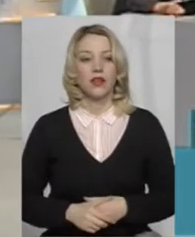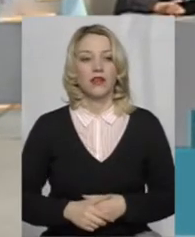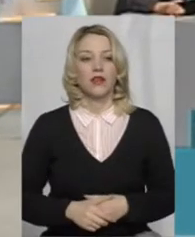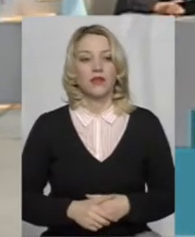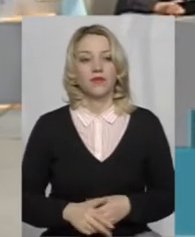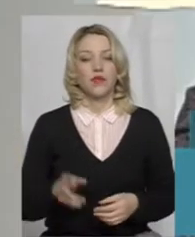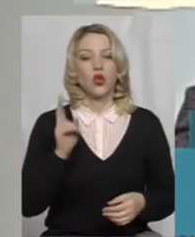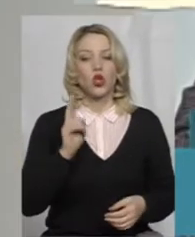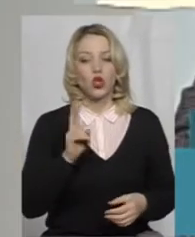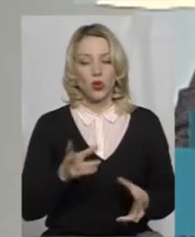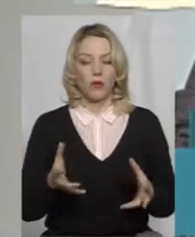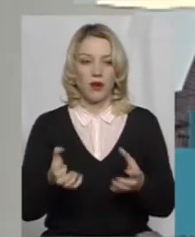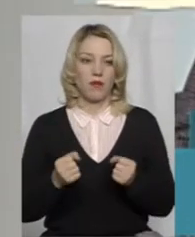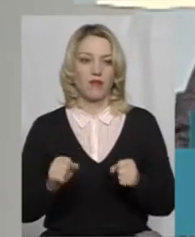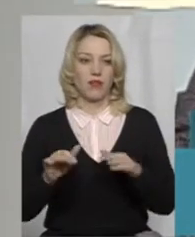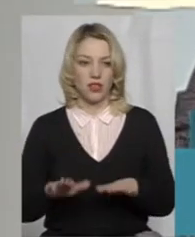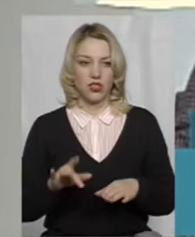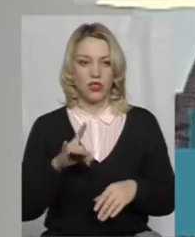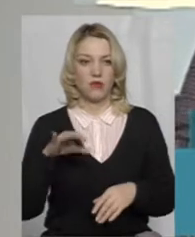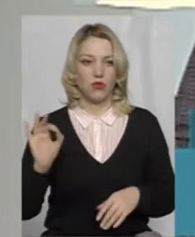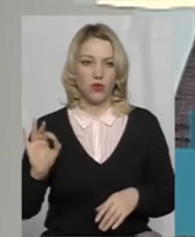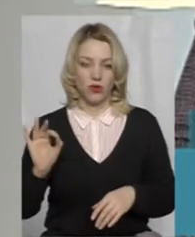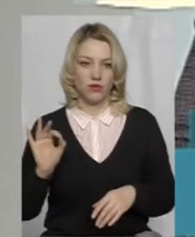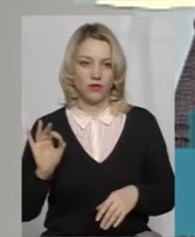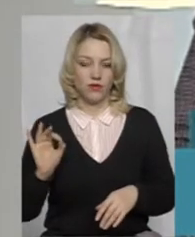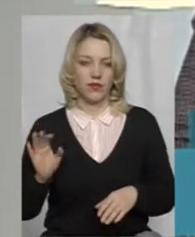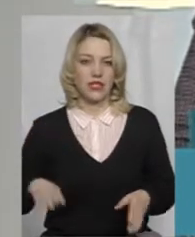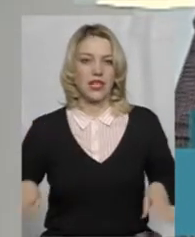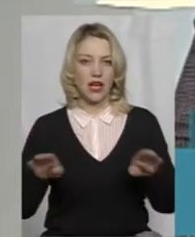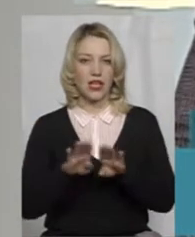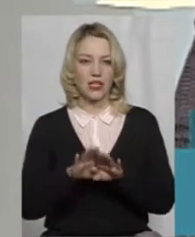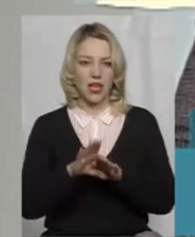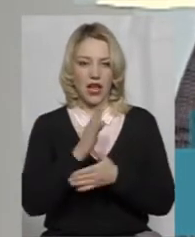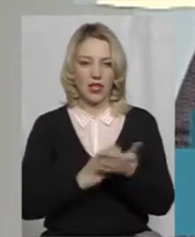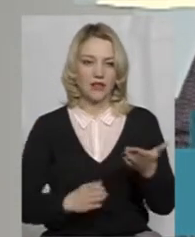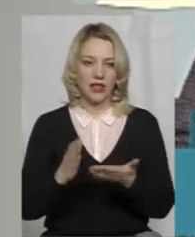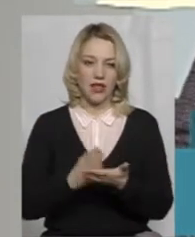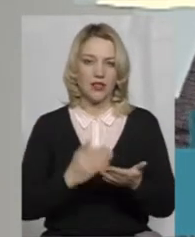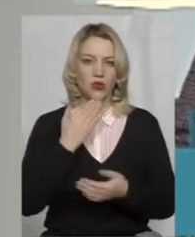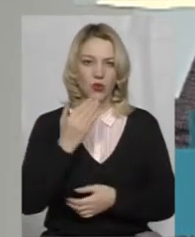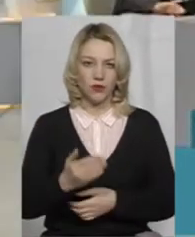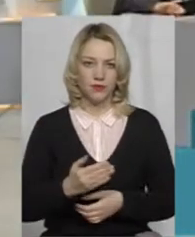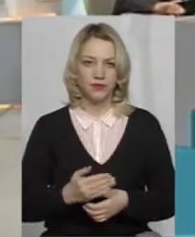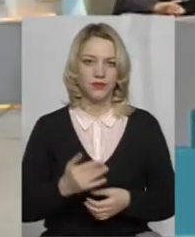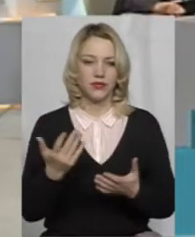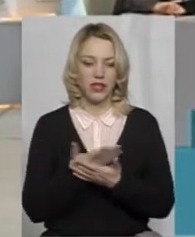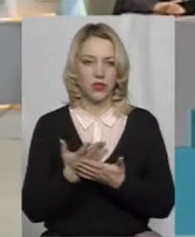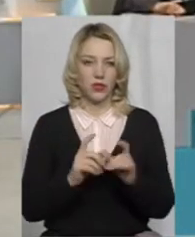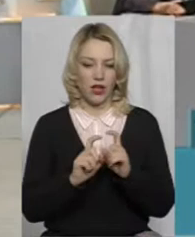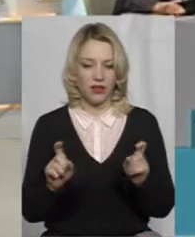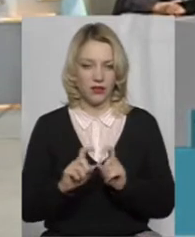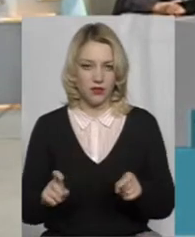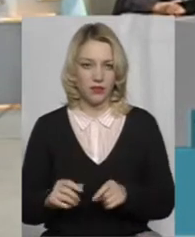приймав рішення про закриття, ліквідацію кінотеатрів?